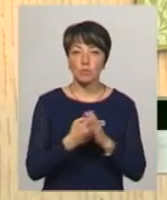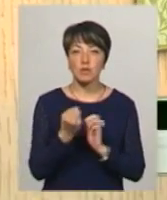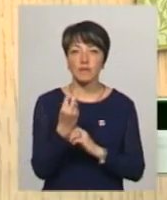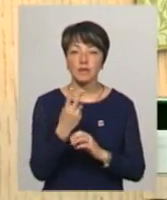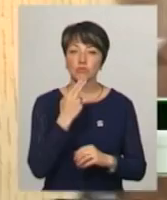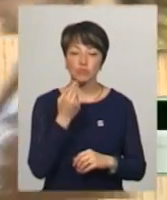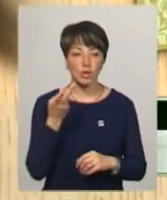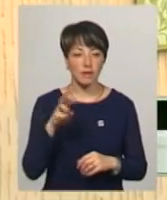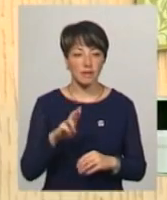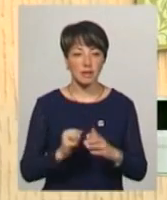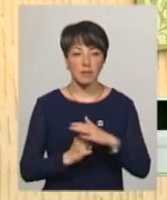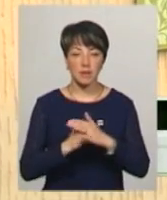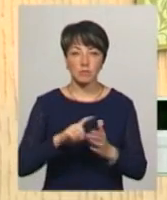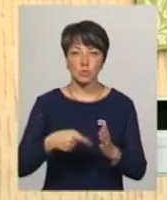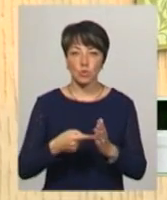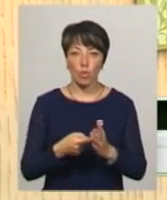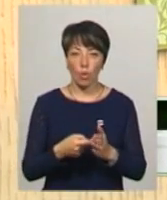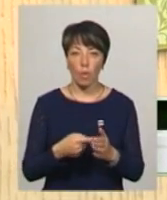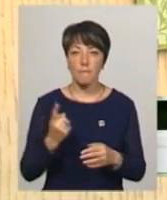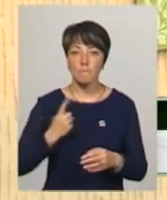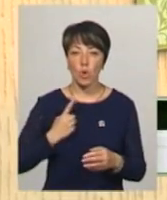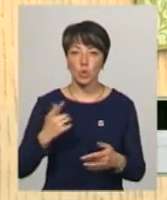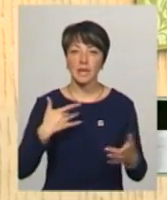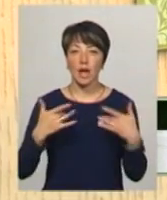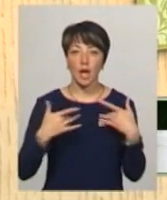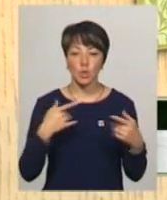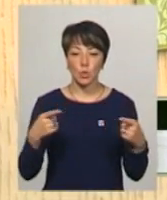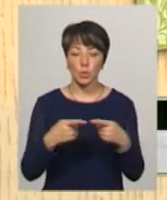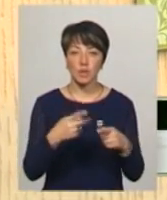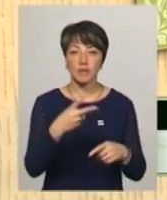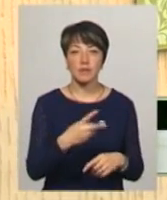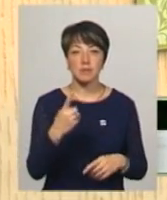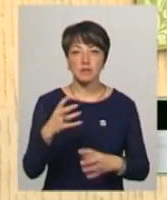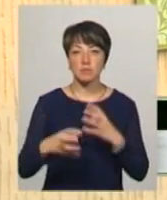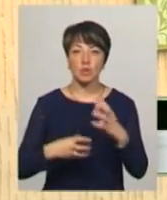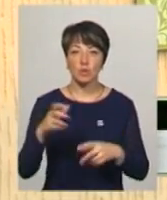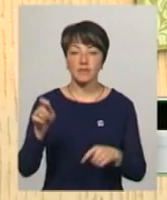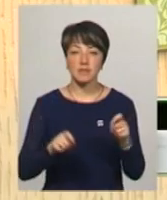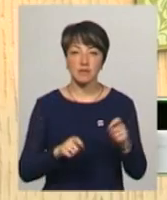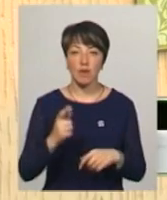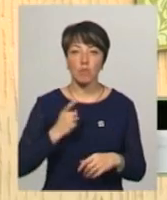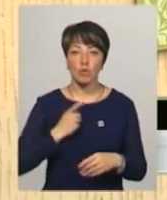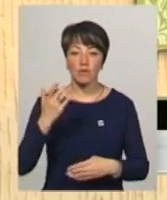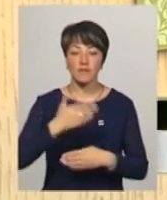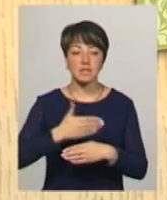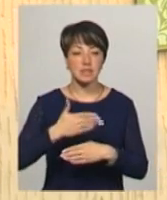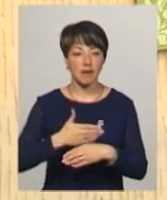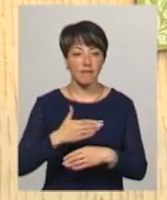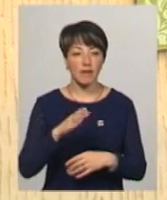червня на базі Хмельницького міського монотатур «Кут» відбудеться 21-й міжнародний фестиваль моновистав «Відлуня».